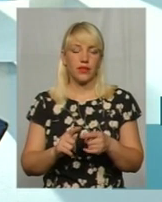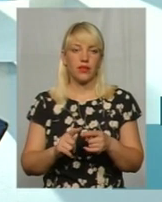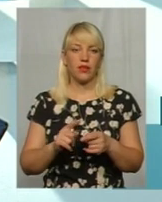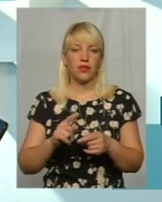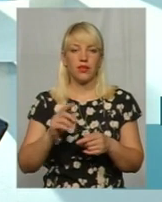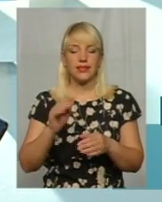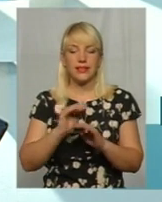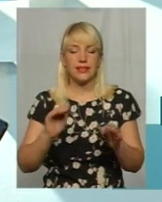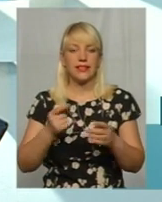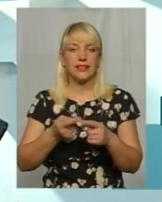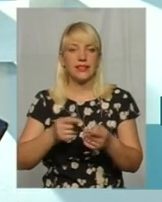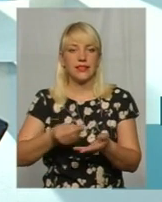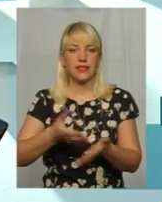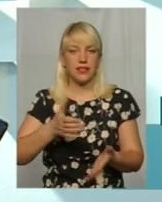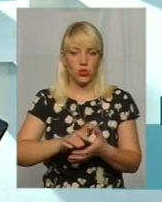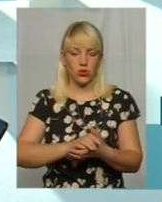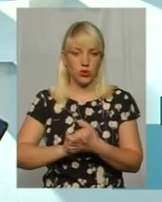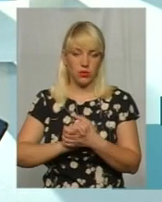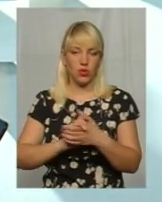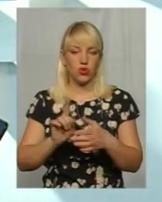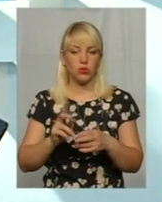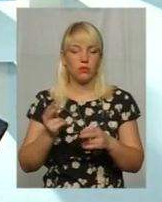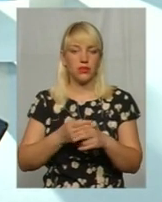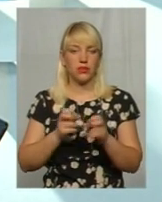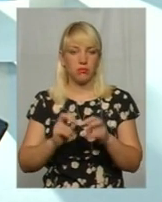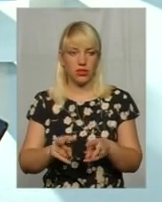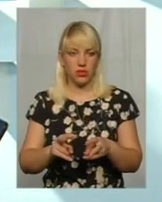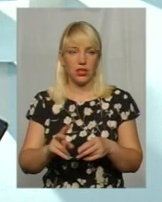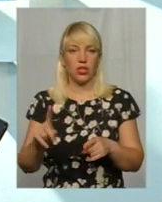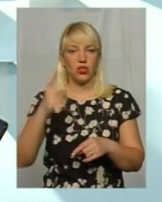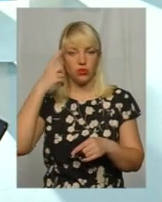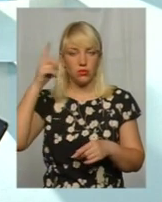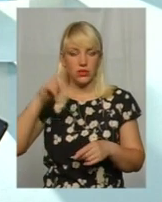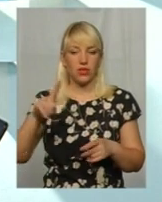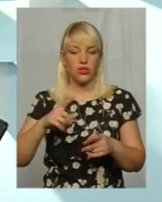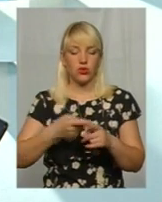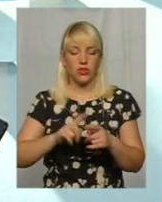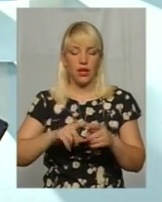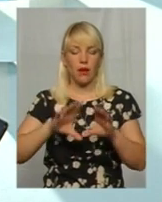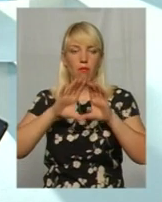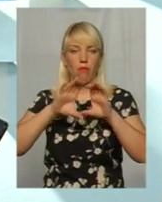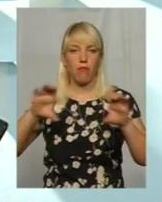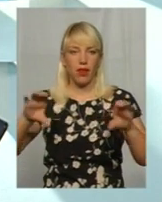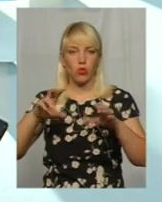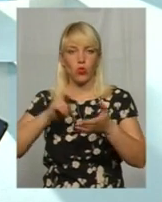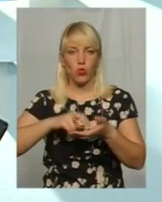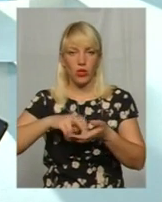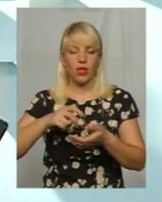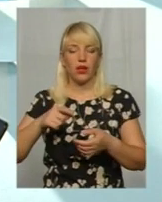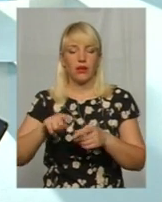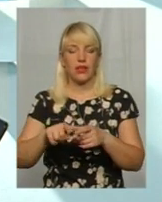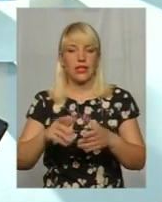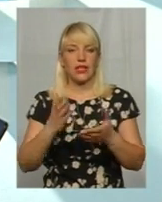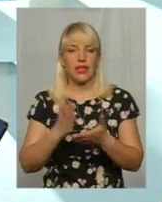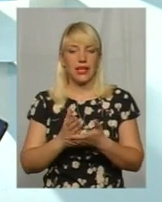суспільства. Відповідно, для того, щоб убезпечитися, для того, щоб знати, що цей батут пройшов сертифікацію, що на нього можна